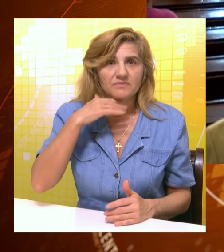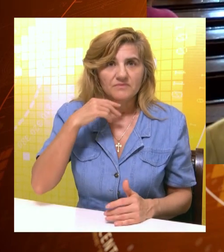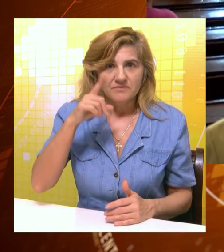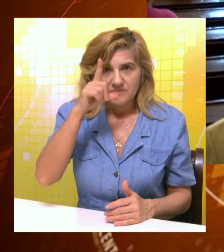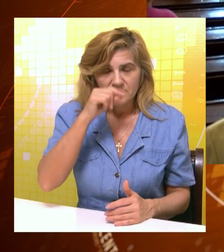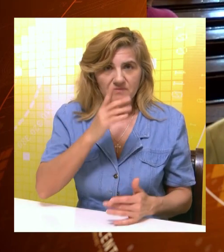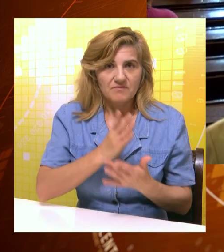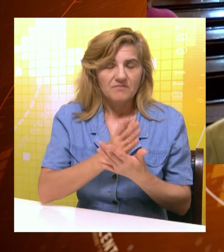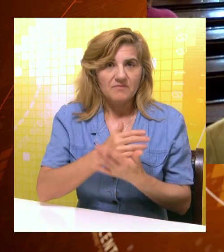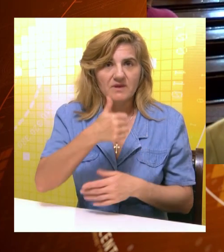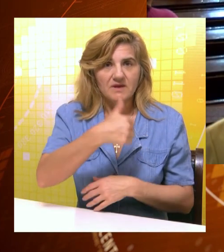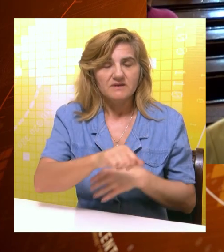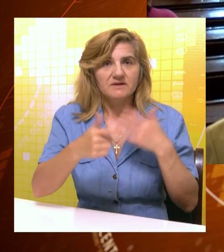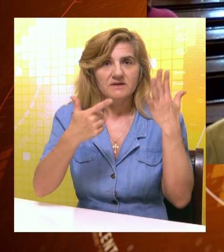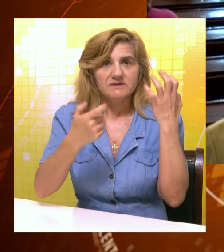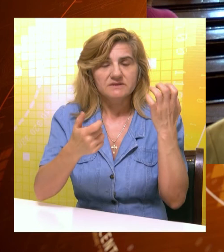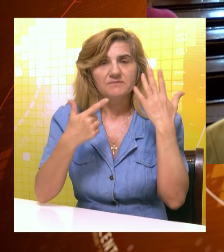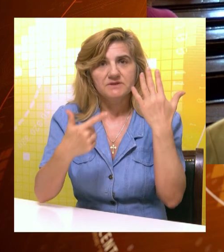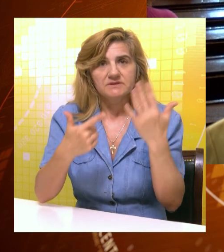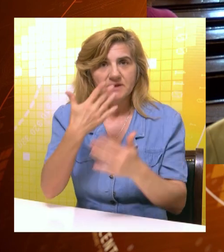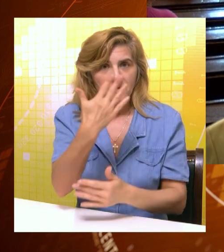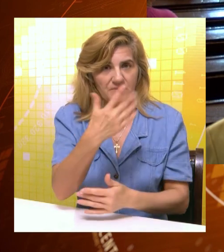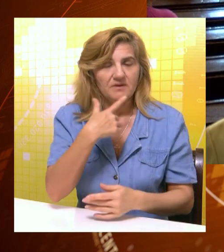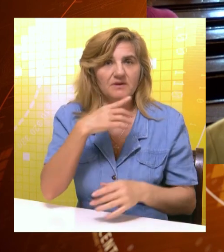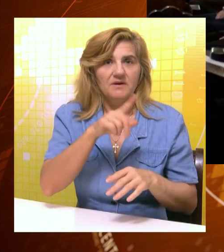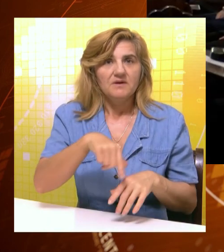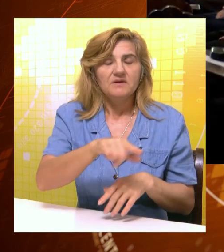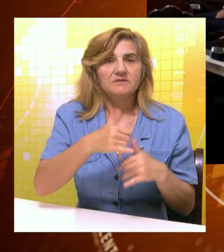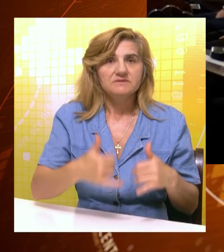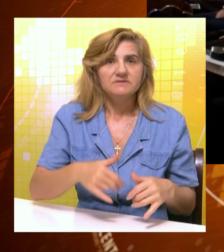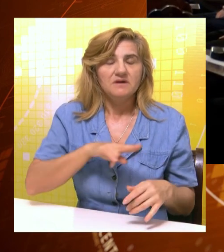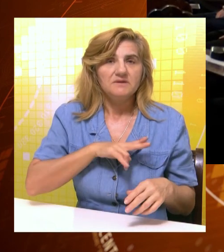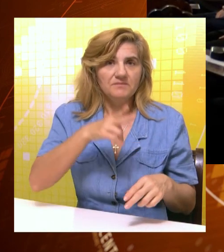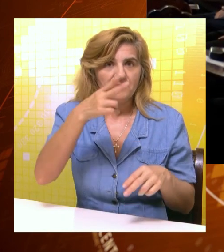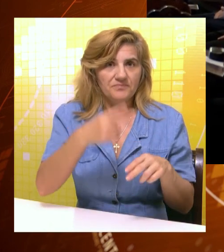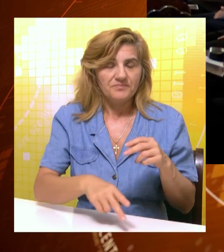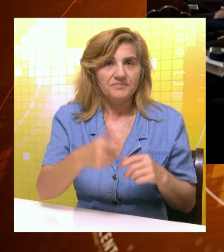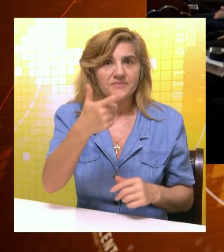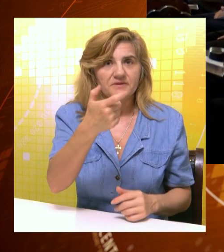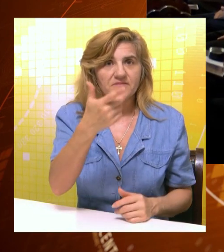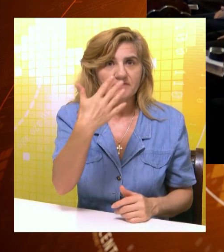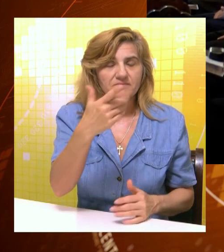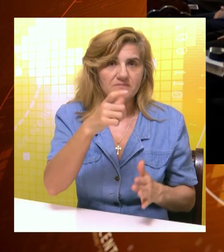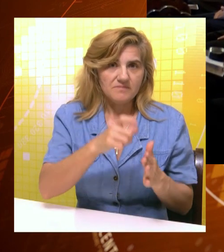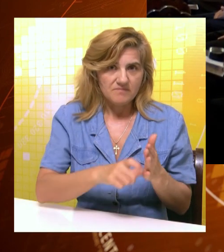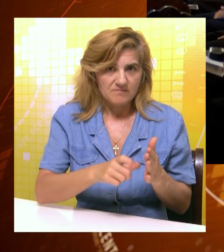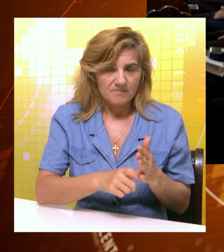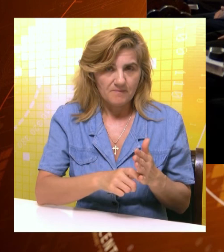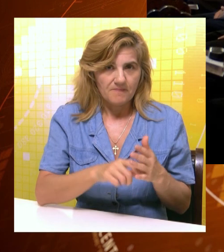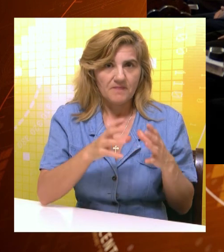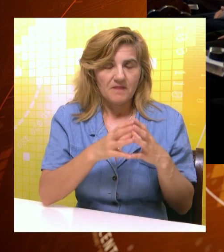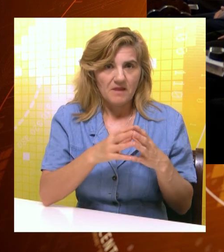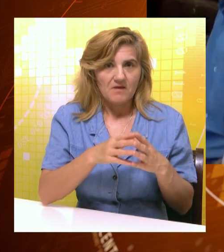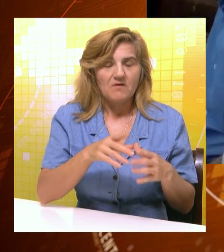opština u Subotici, osnovana je 1775. godine, broji oko 250 članova. Prema brojnosti nalazi se na